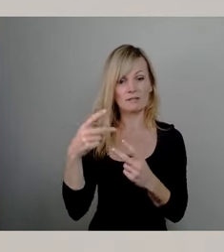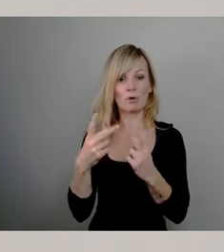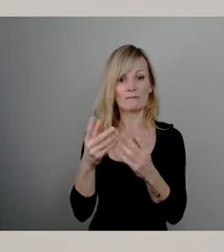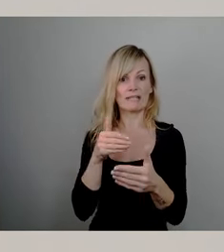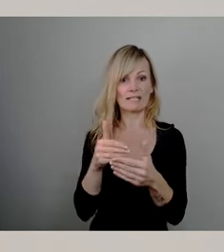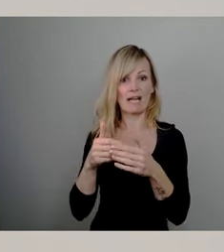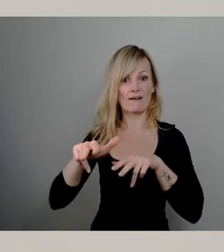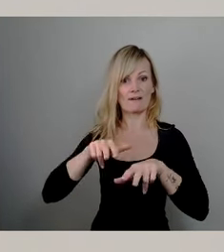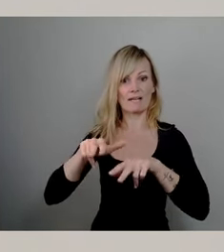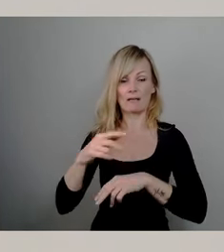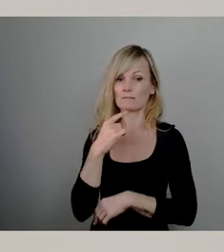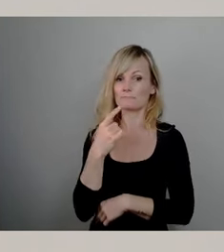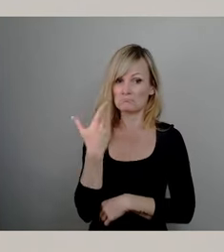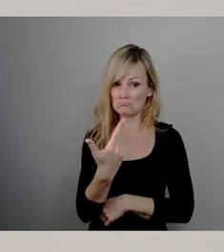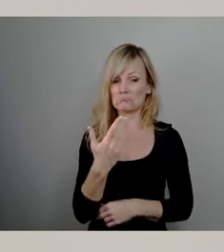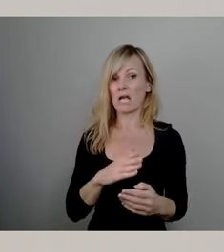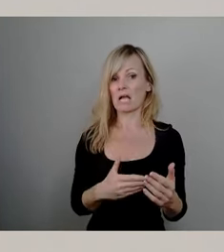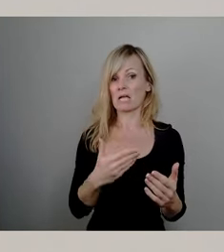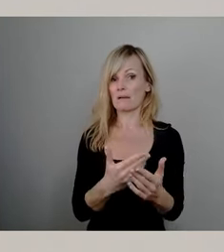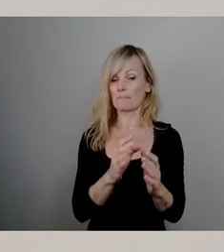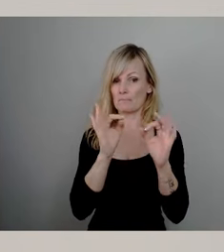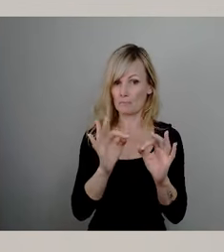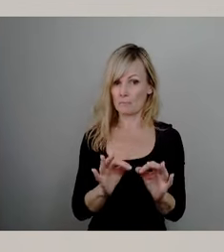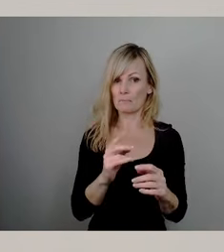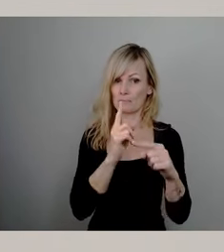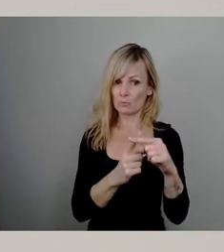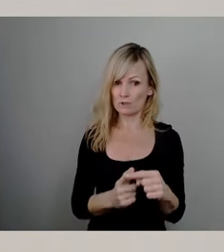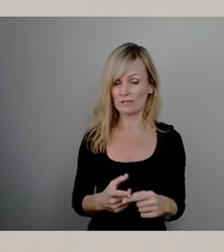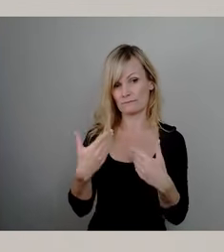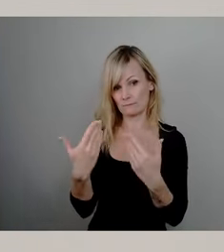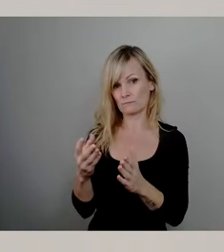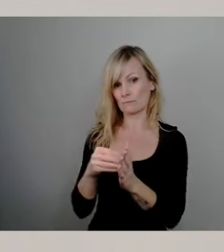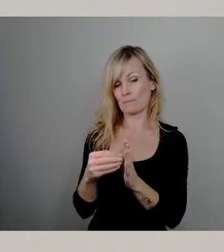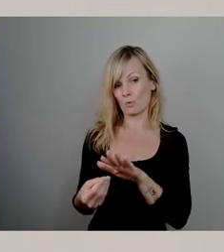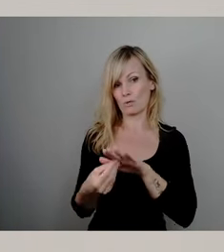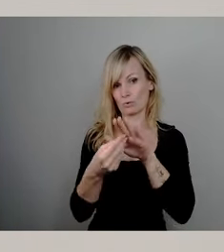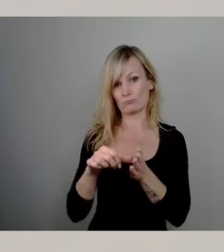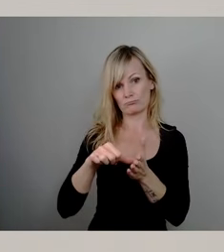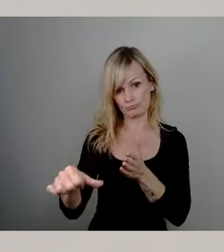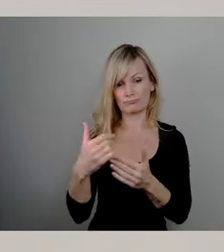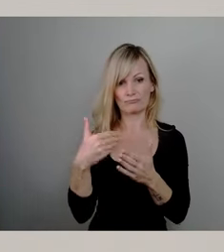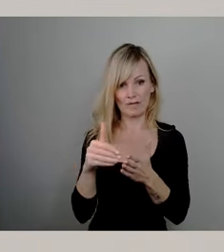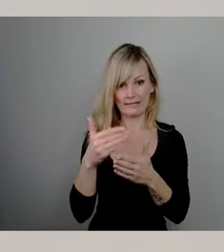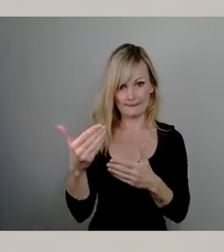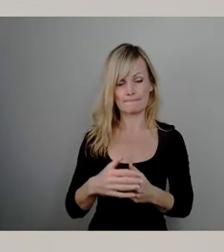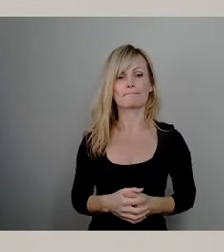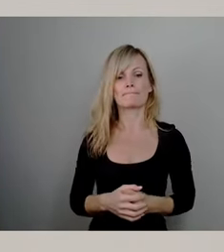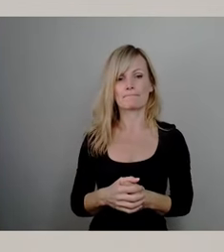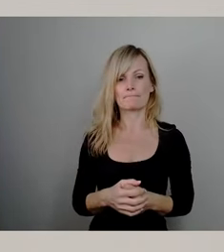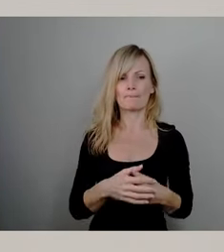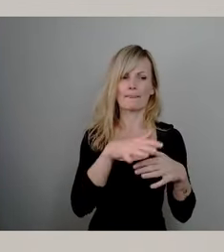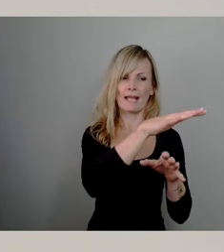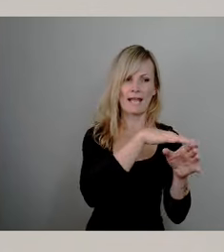positiv bewerteten Angebots gesichert werden kann. Und hier ist aus unserer Sicht ja auch Land und Bund